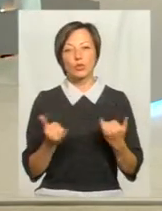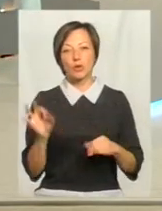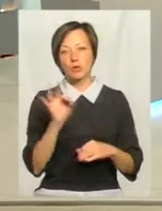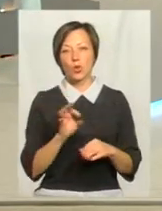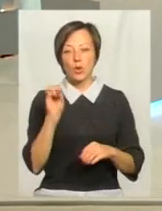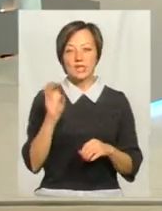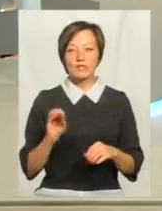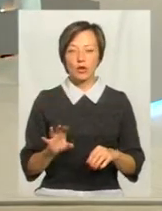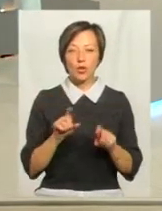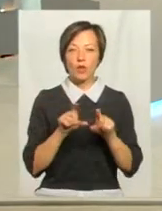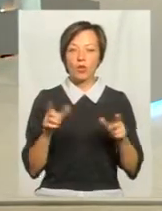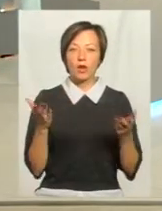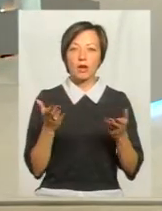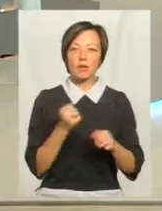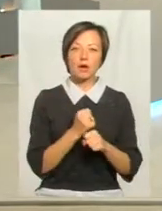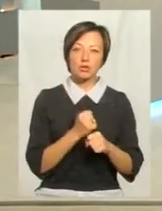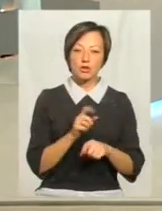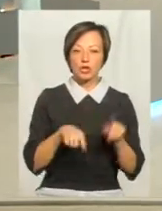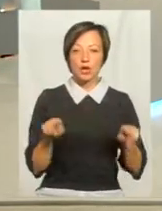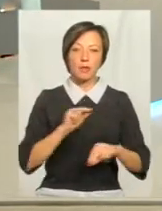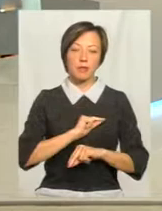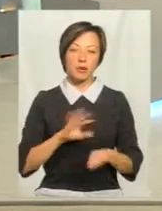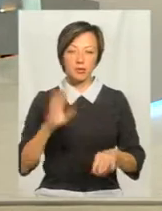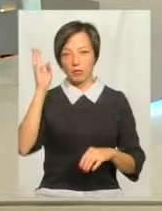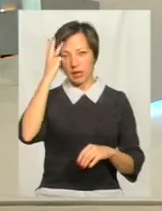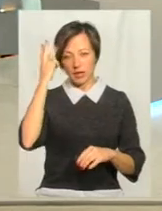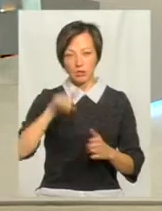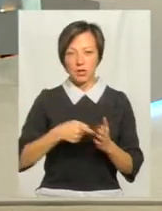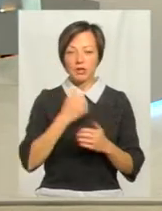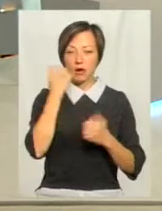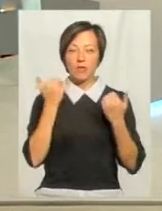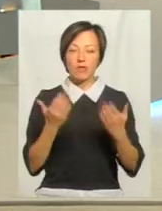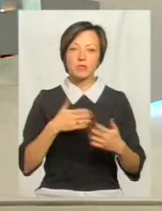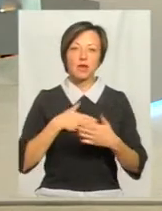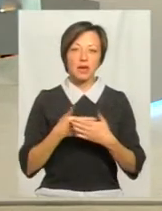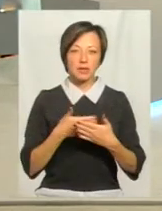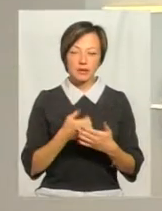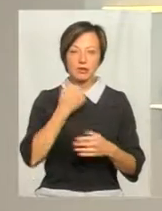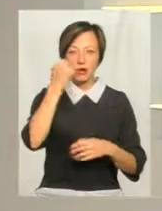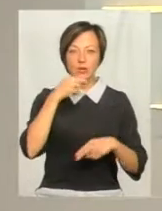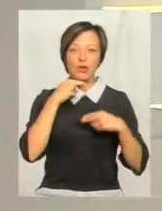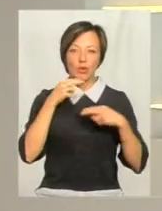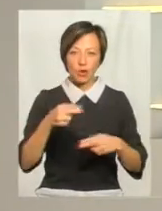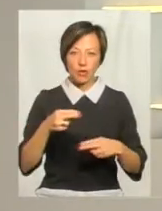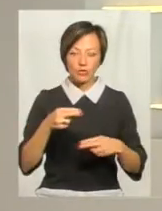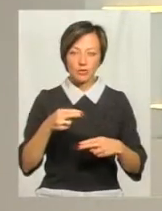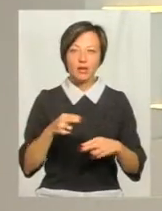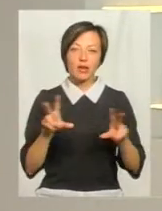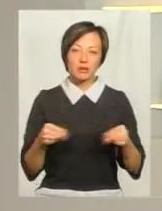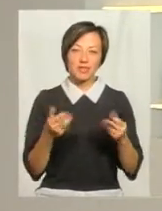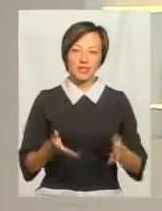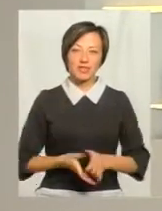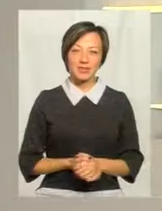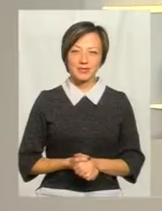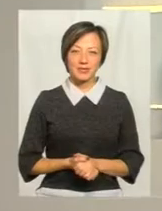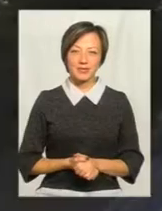про світлофори, які працюють, а часом і не працюють в Хмельницькому. Дякую вам за активність, дякую за увагу. Нехай щастить!